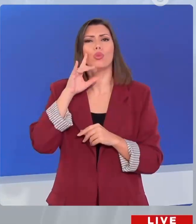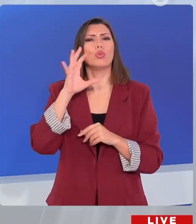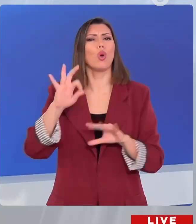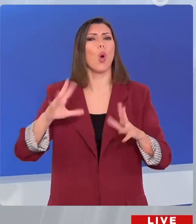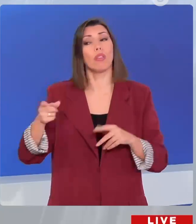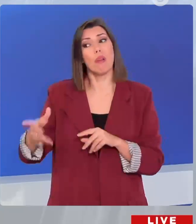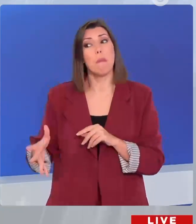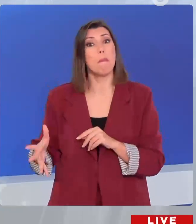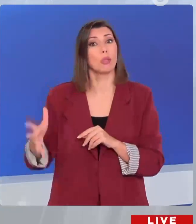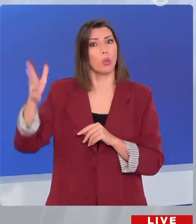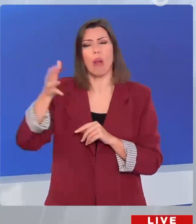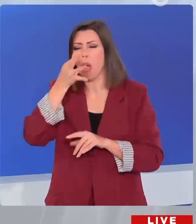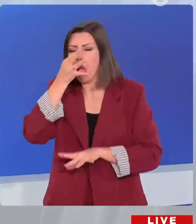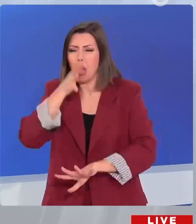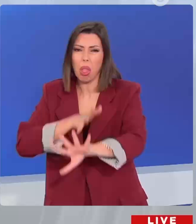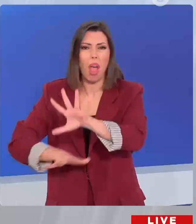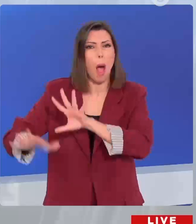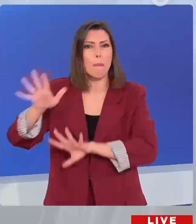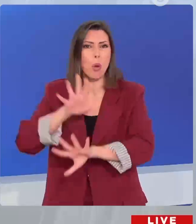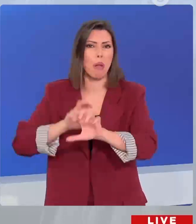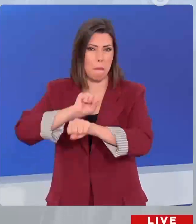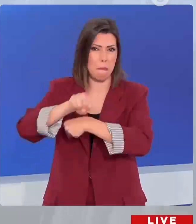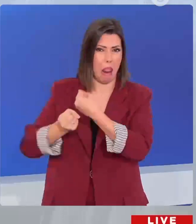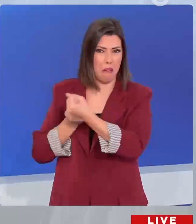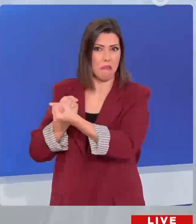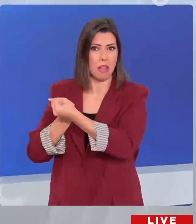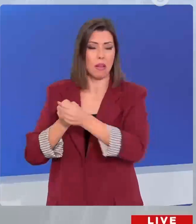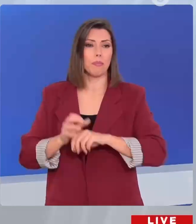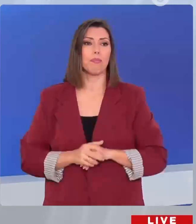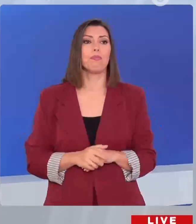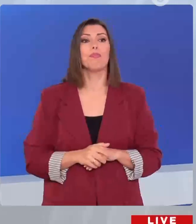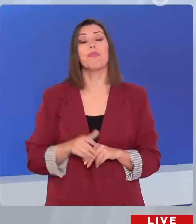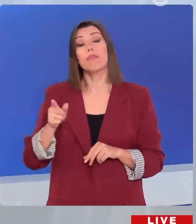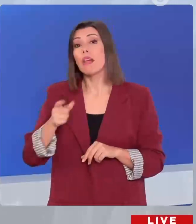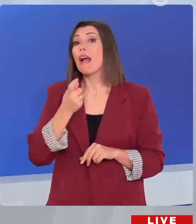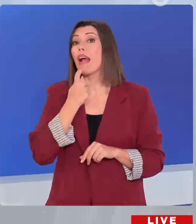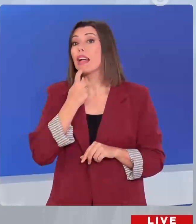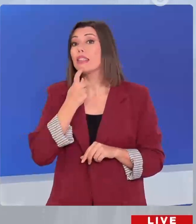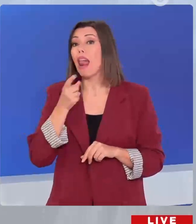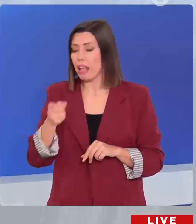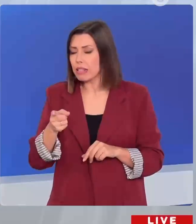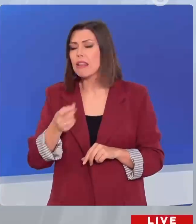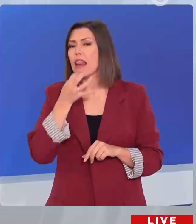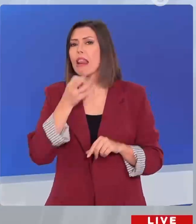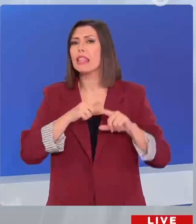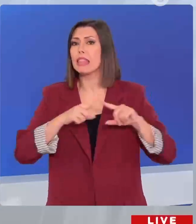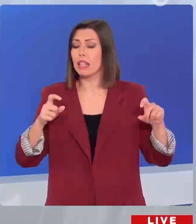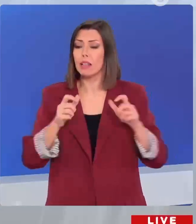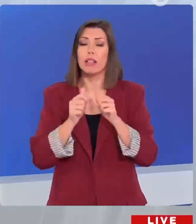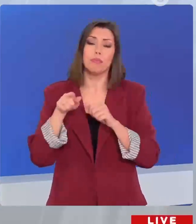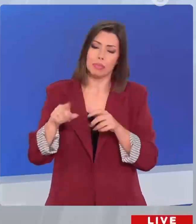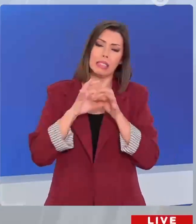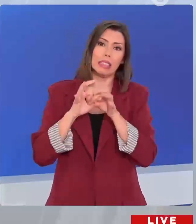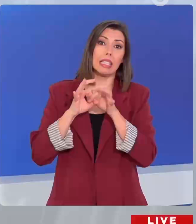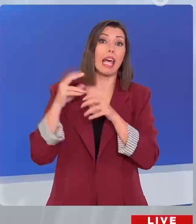διαπλοκή. Ο κ. Κασελάκη στην ίδια ανάρτηση επαναφέρει την κατηγορία που είχε εξαπολύσει στενός του συνεργάτης και είχε προκαλέσει σ' άλλο ότι ο